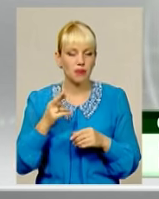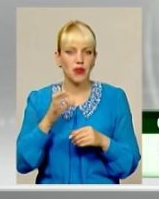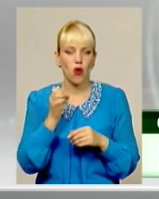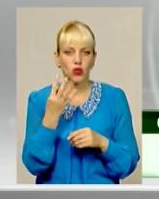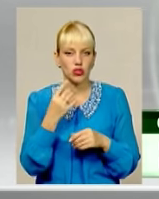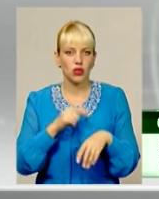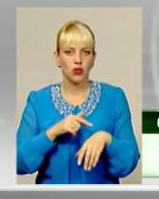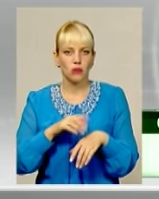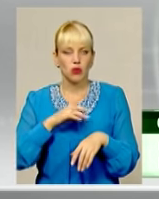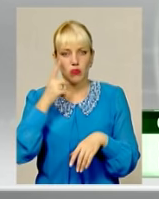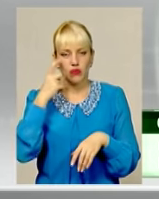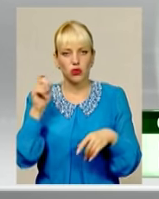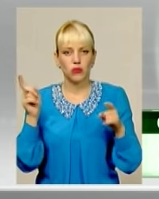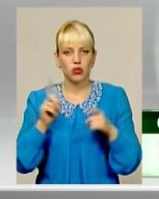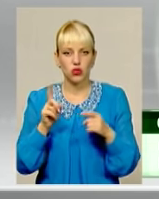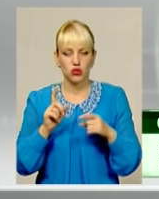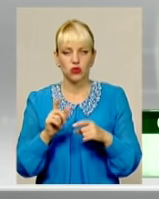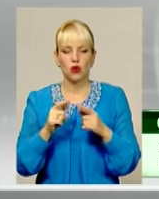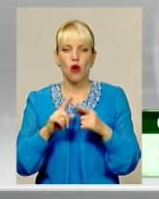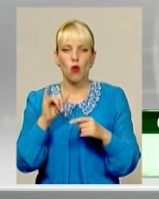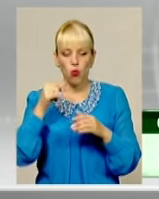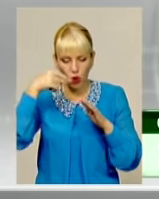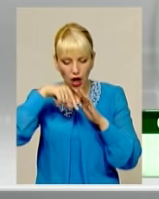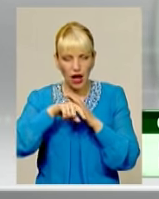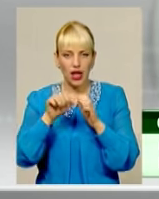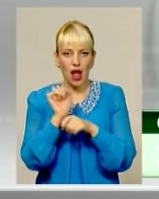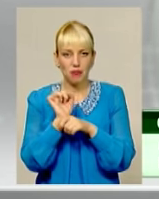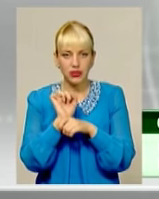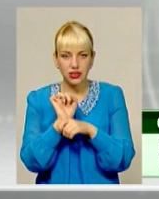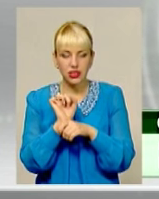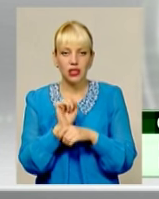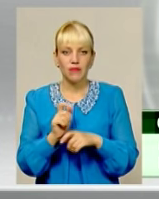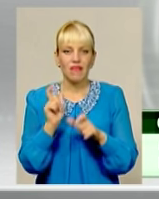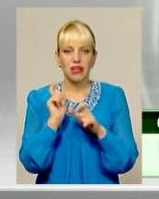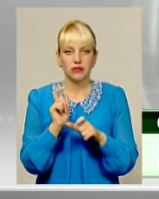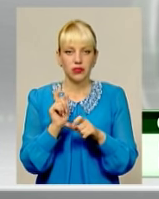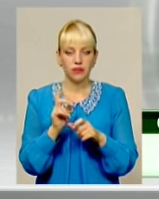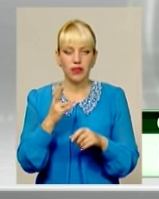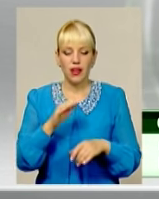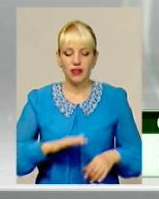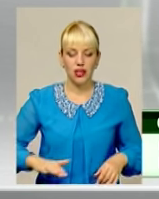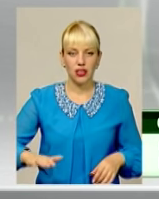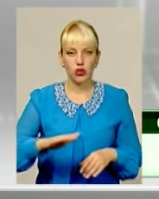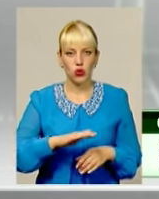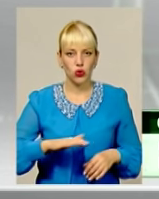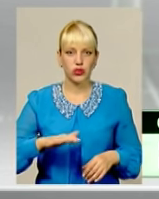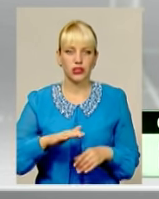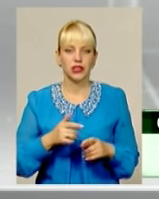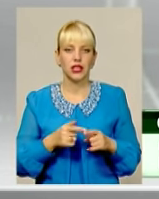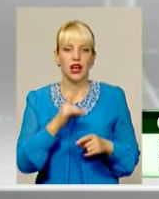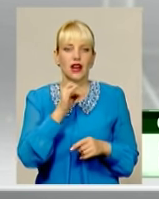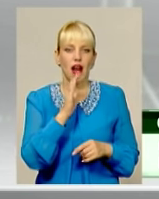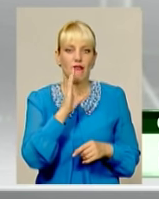те, що у кабіні вантажного автомобіля «ДАВ» на території однієї з АЗС у місті